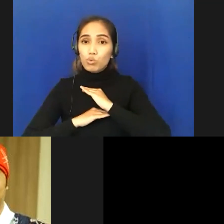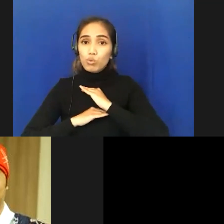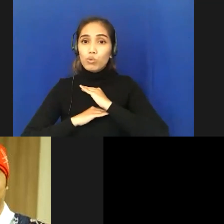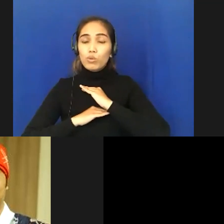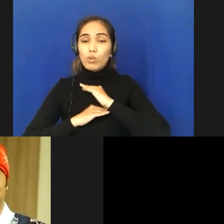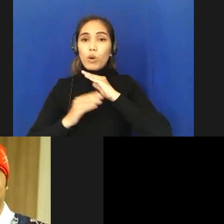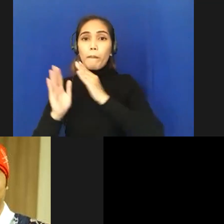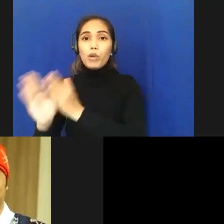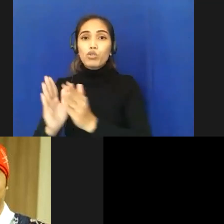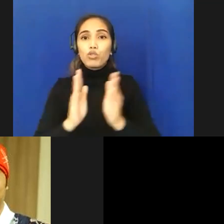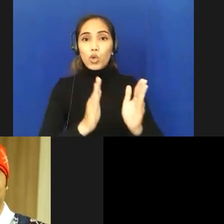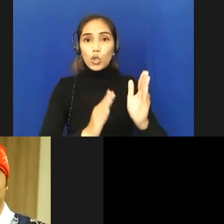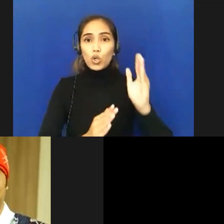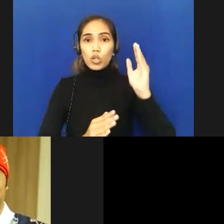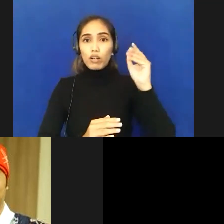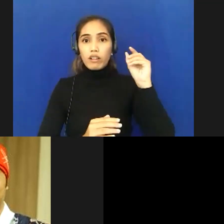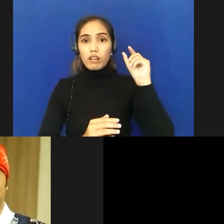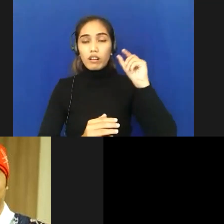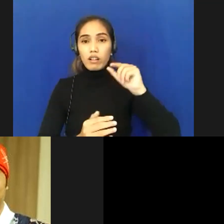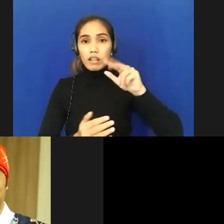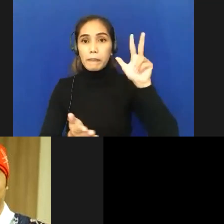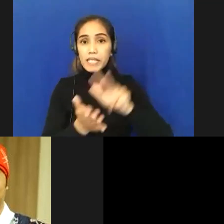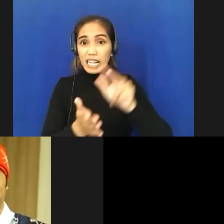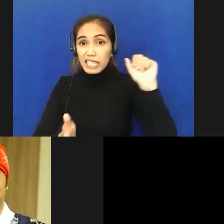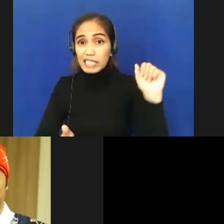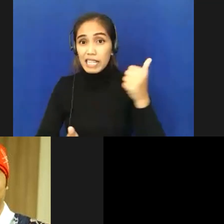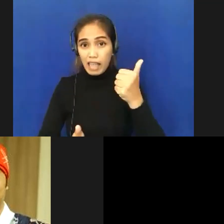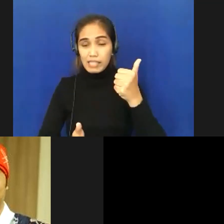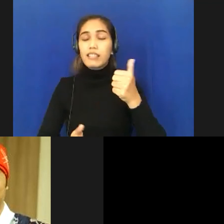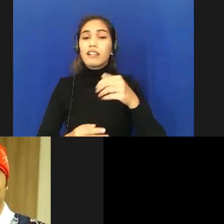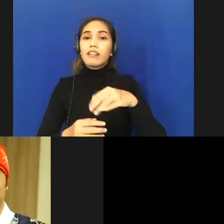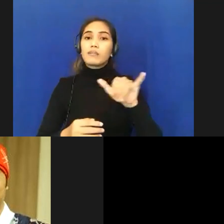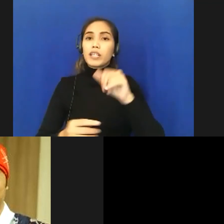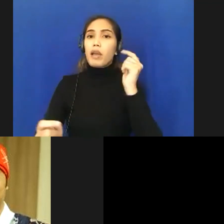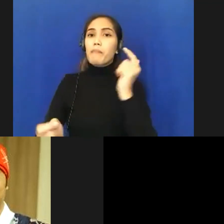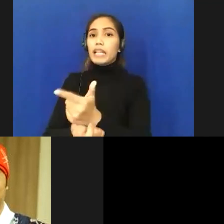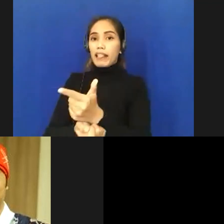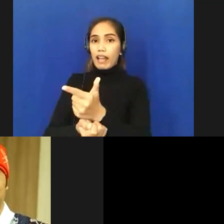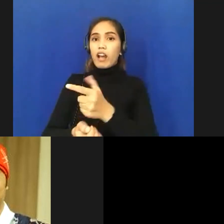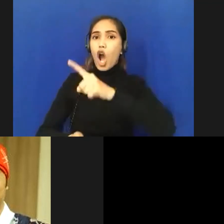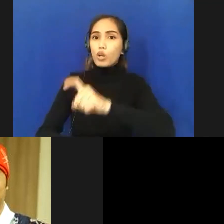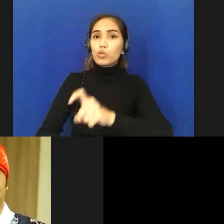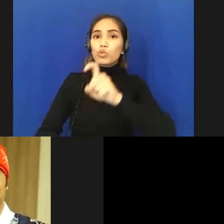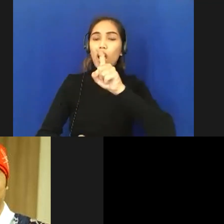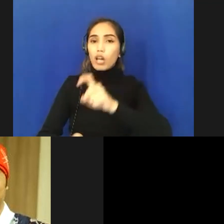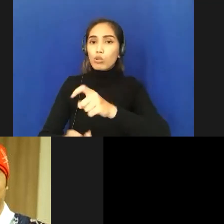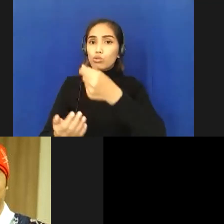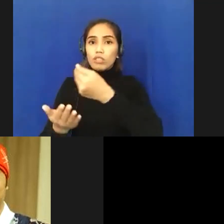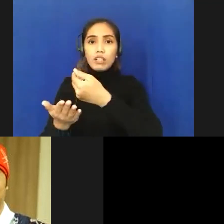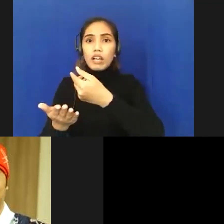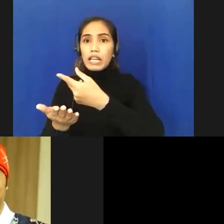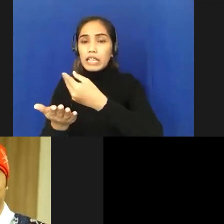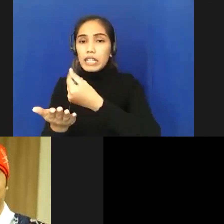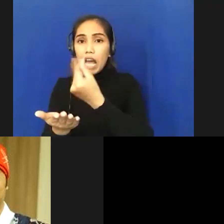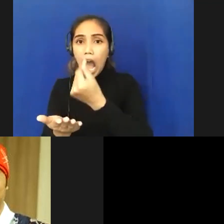prosedur atau kebijakan yang jelas itu biasanya seperti perintah bahwa ini harus harus segera dianggarkan nah